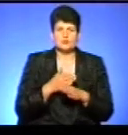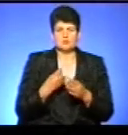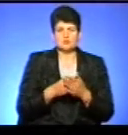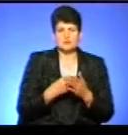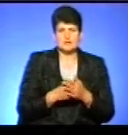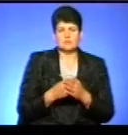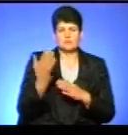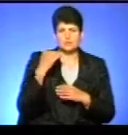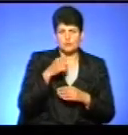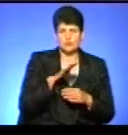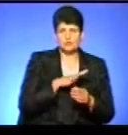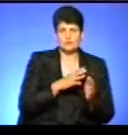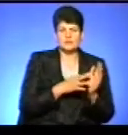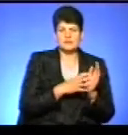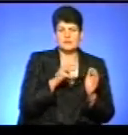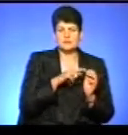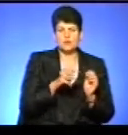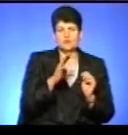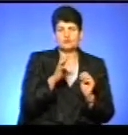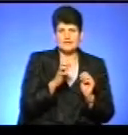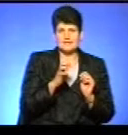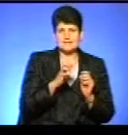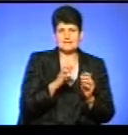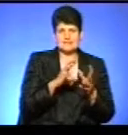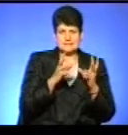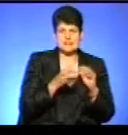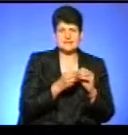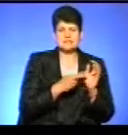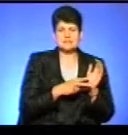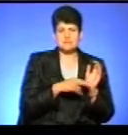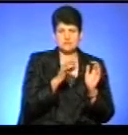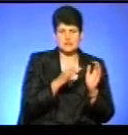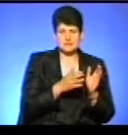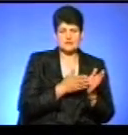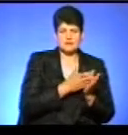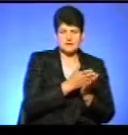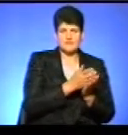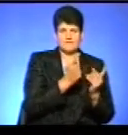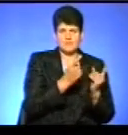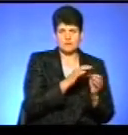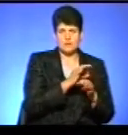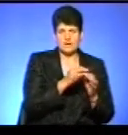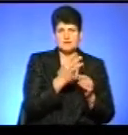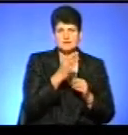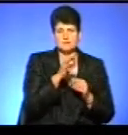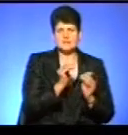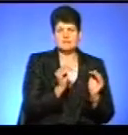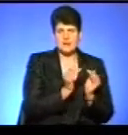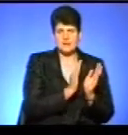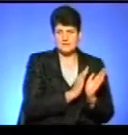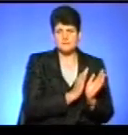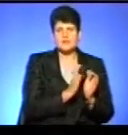наприклад, як минулого року було 9 млн 400 загальний бюджет, 70% коштів сприймовиться на реалізацію великих проєктів, а 30% – малих.